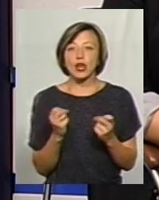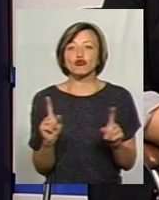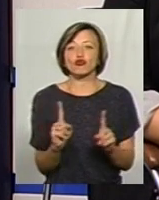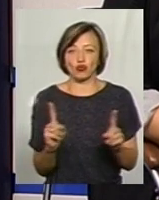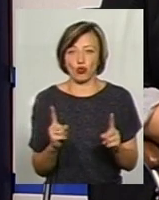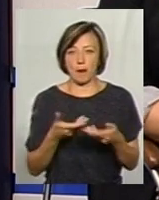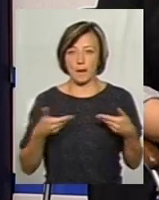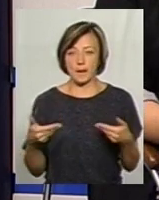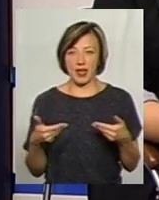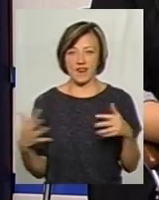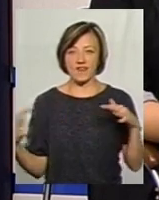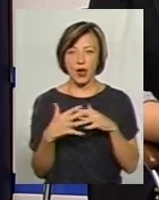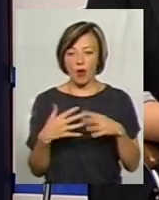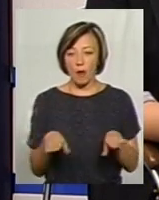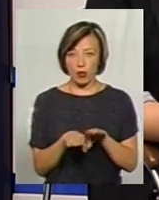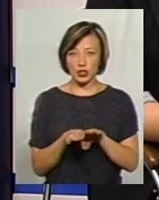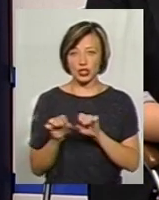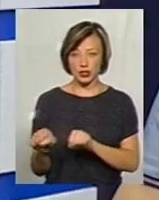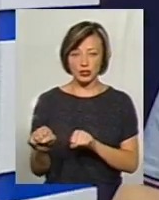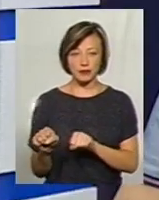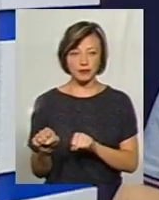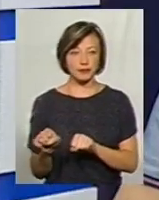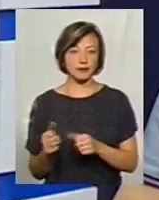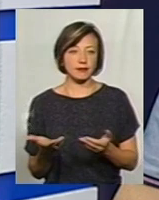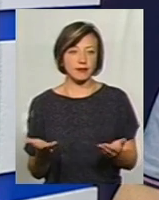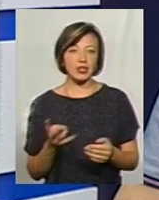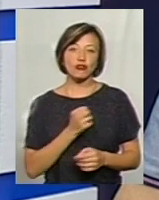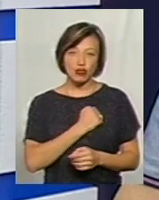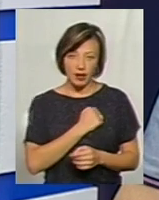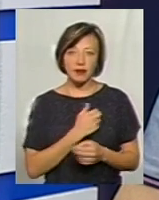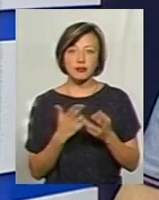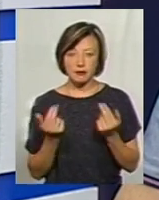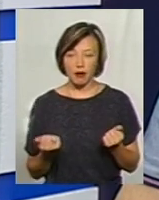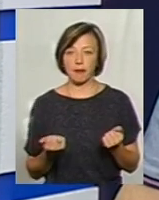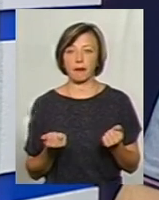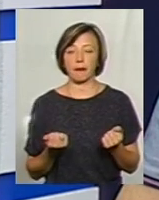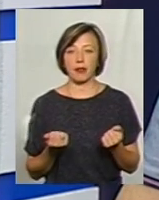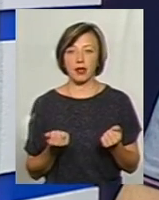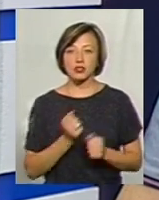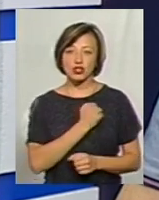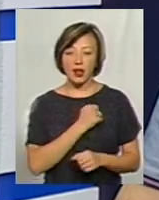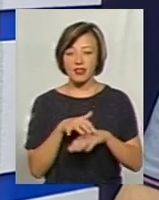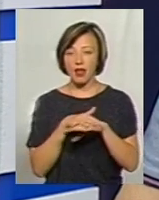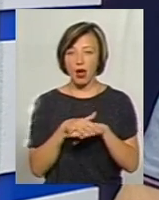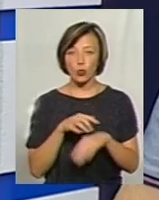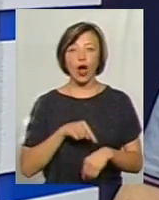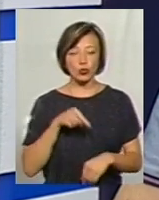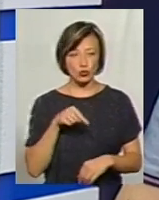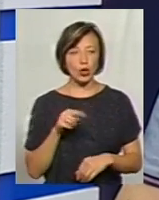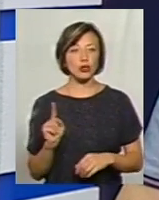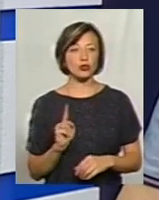воюємо. Тобто, спеціки війни такі вже і виселкові? Так, к сожалению, так. І, к сожалению, народ відчуває, що